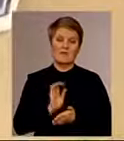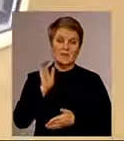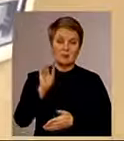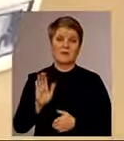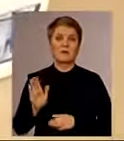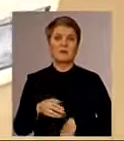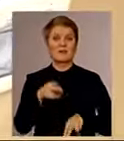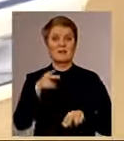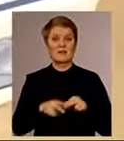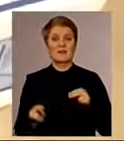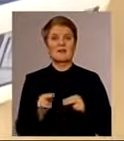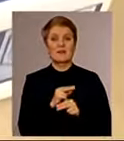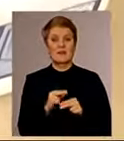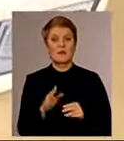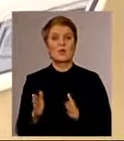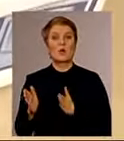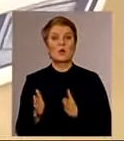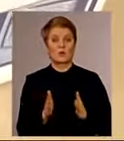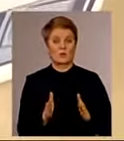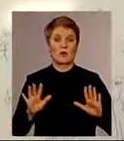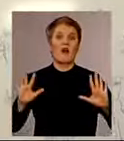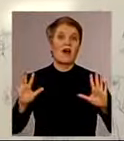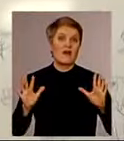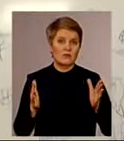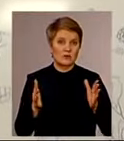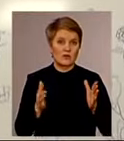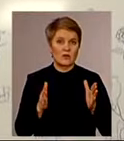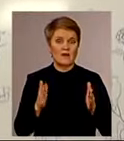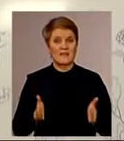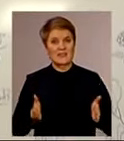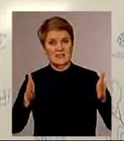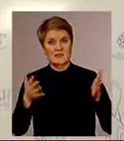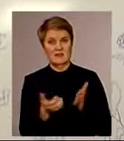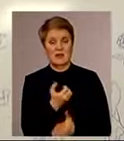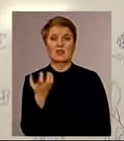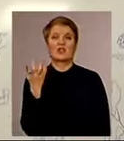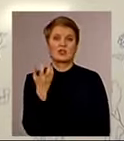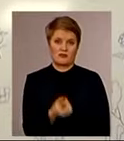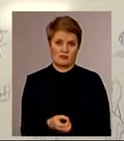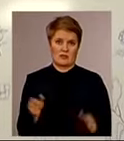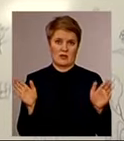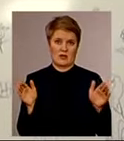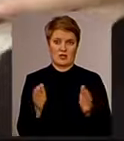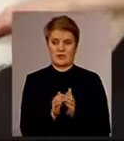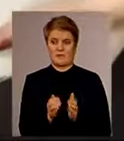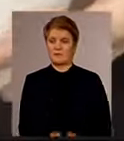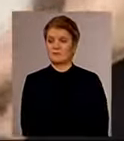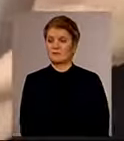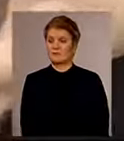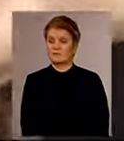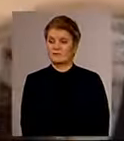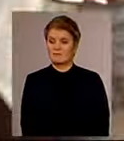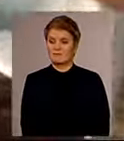вже після завершення ремонту у гуртожитку. На випадок, якщо у щілинах знайдуть інших крилатих мешканців. Іна Дученко, Марія